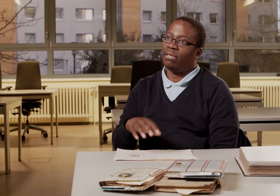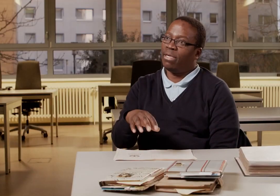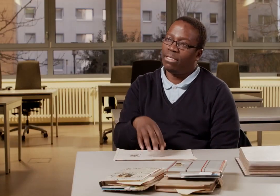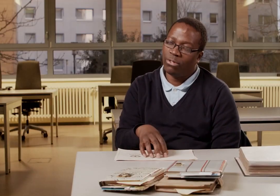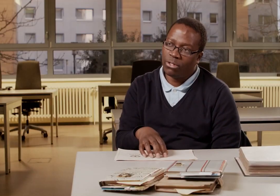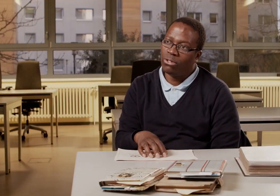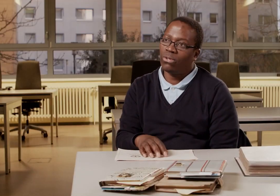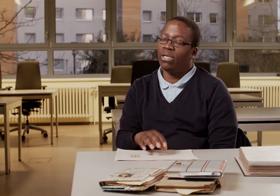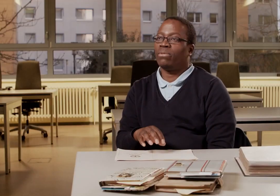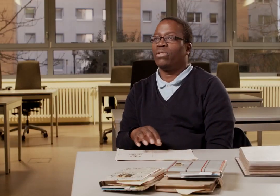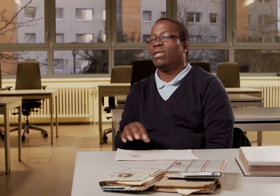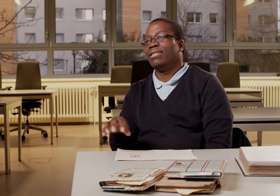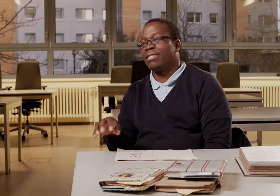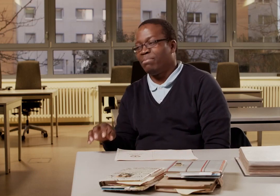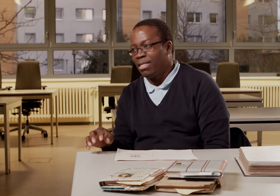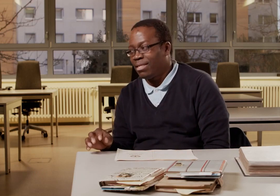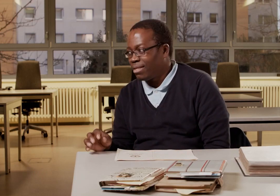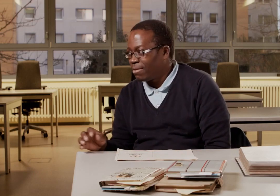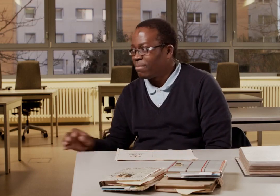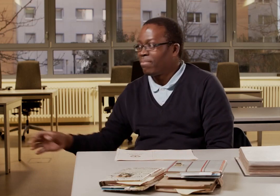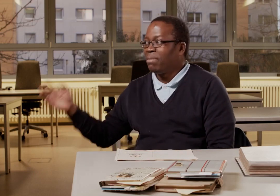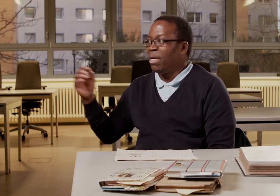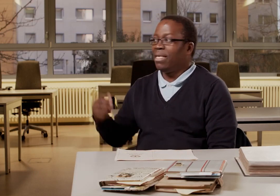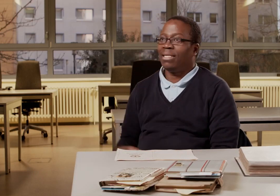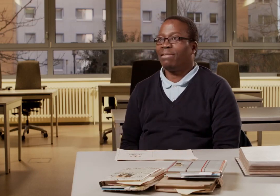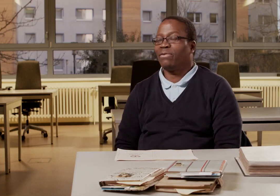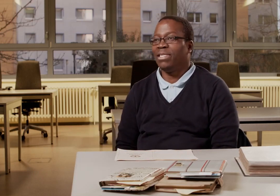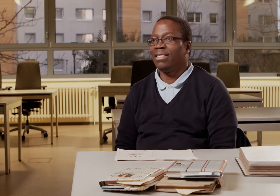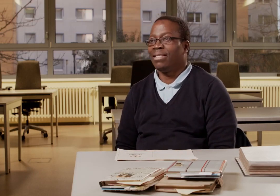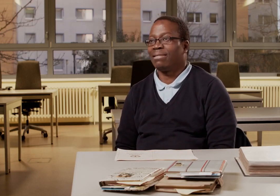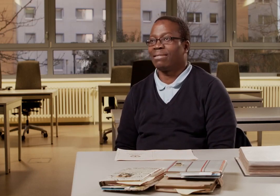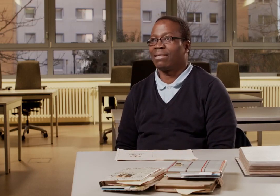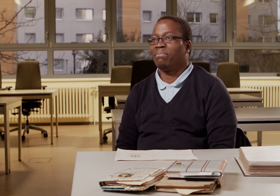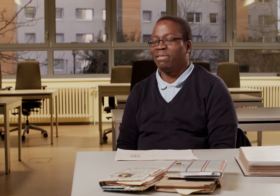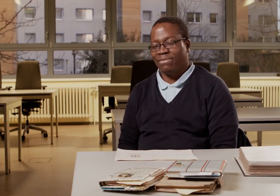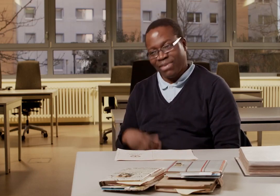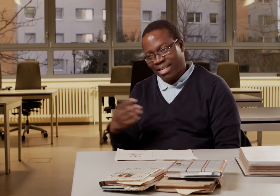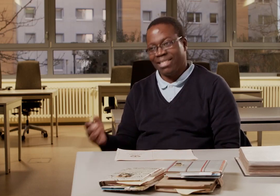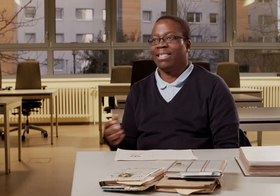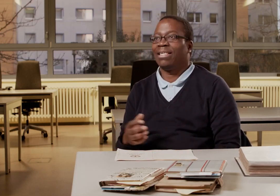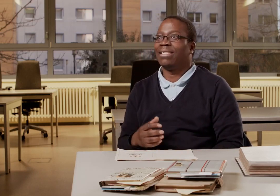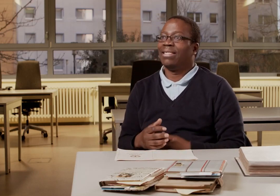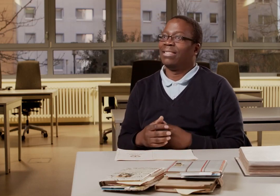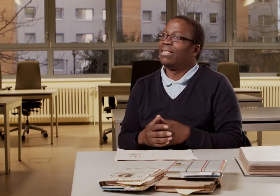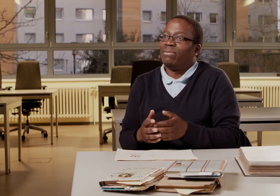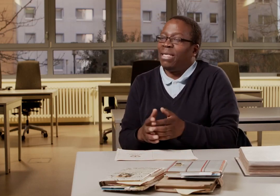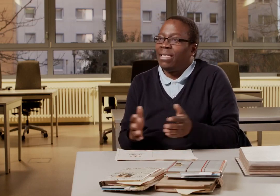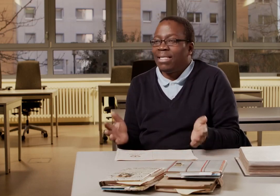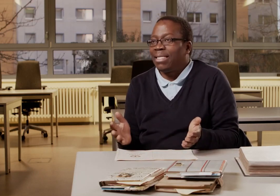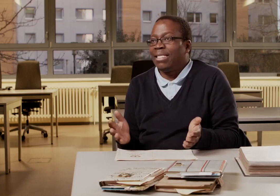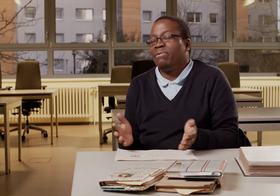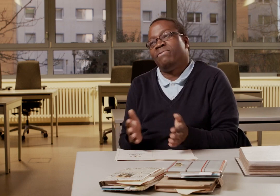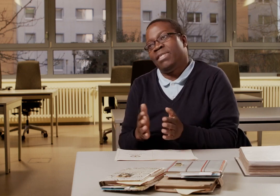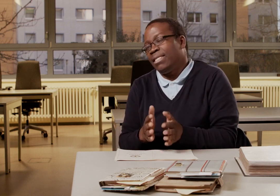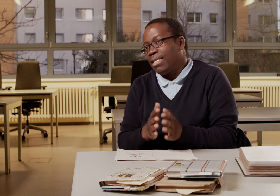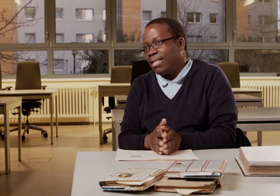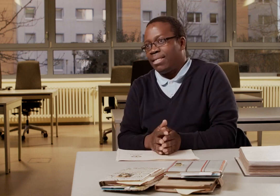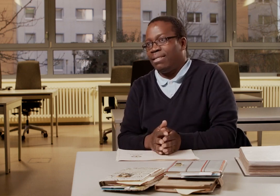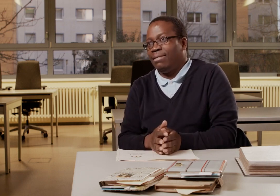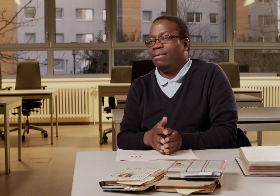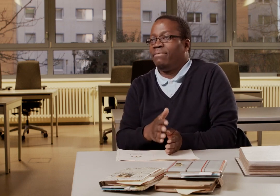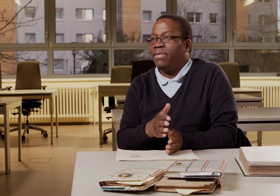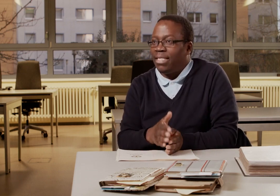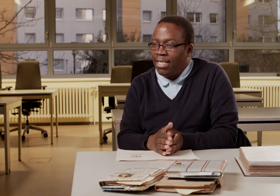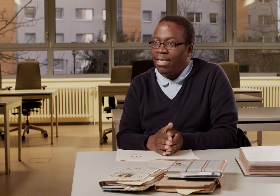Zeugnis, ich habe eine deutsche Hochschulabschule, ich habe meine erste Freundin, war hier, also mein ganzes Leben. Und wenn ich